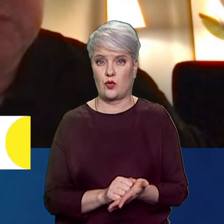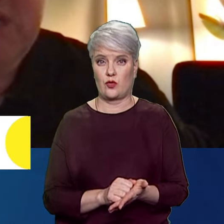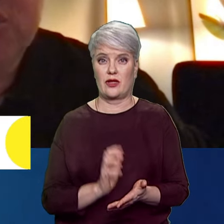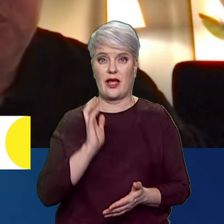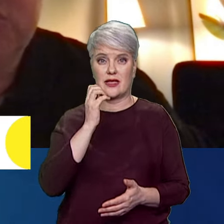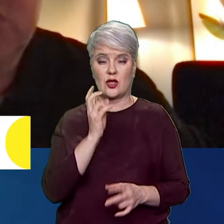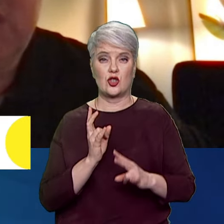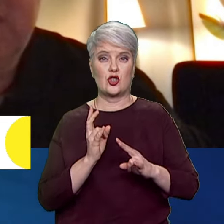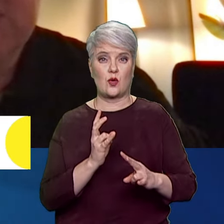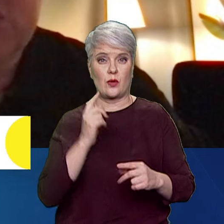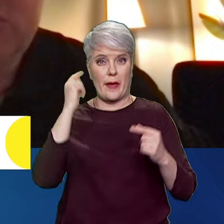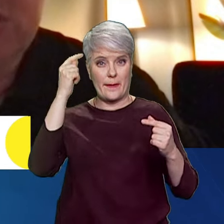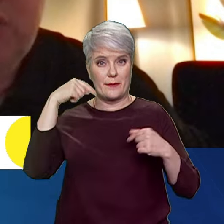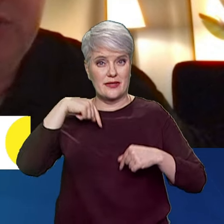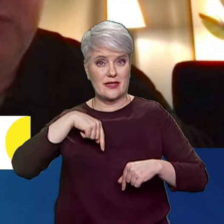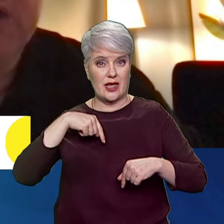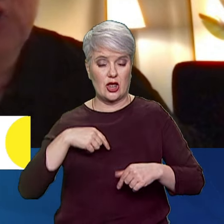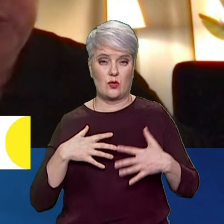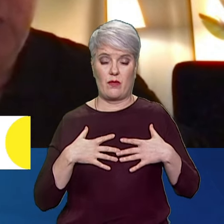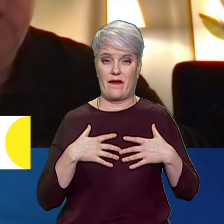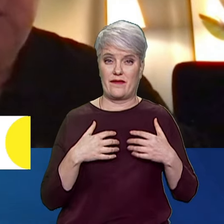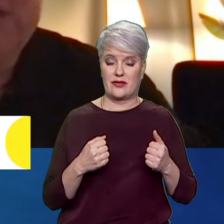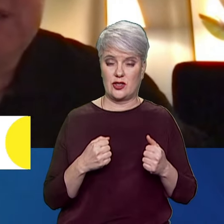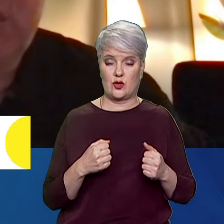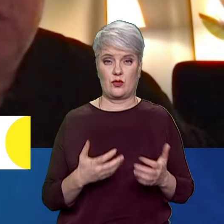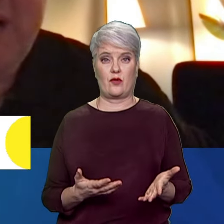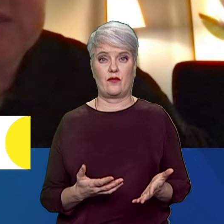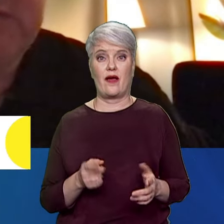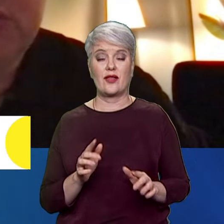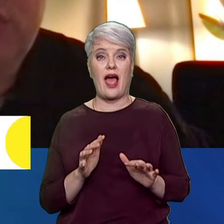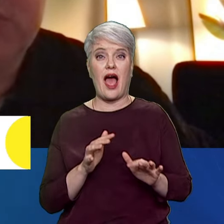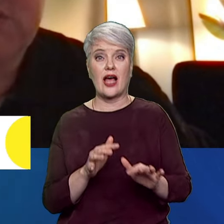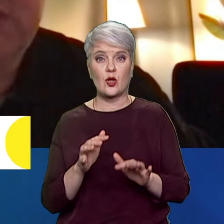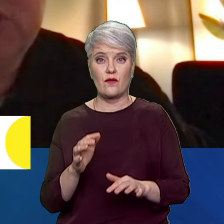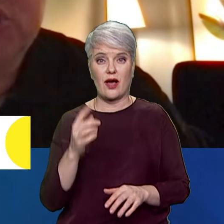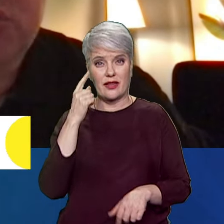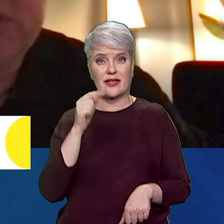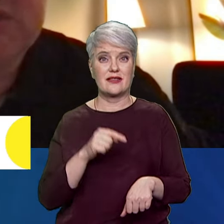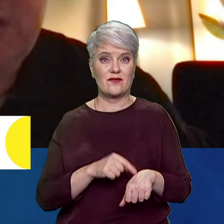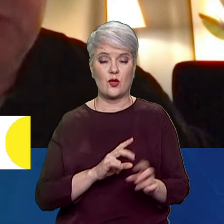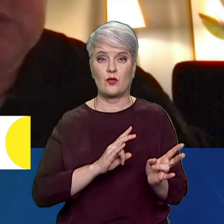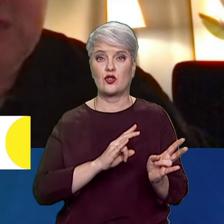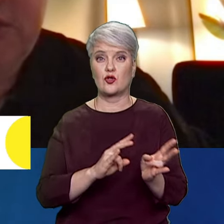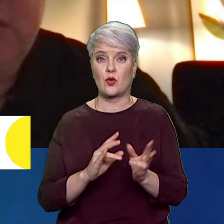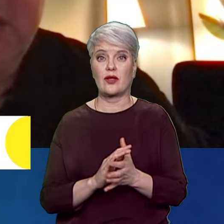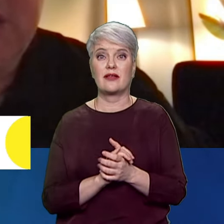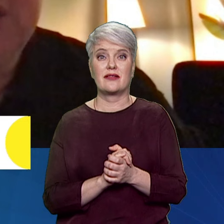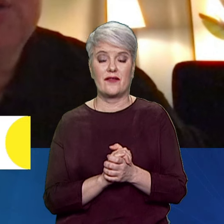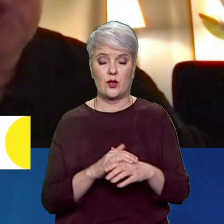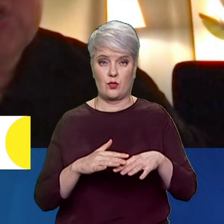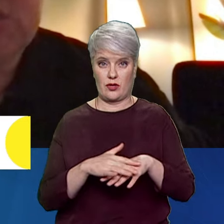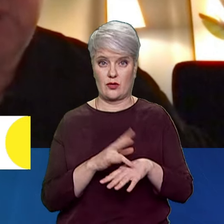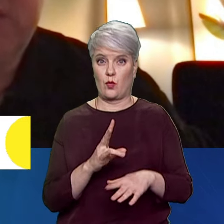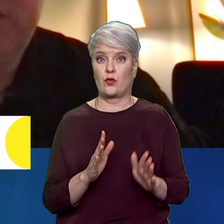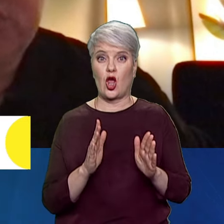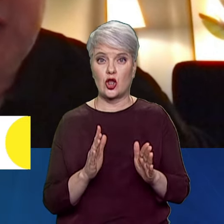шкоди психічному чи фізичному здоров'ю. Тобто вони атакували свідомо, завдаючи шкоди цивільному населенню. І не